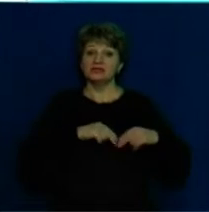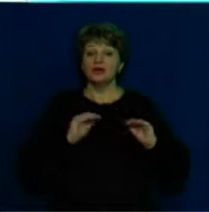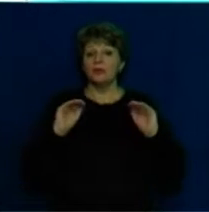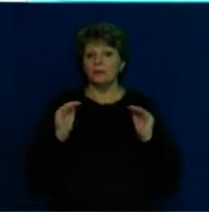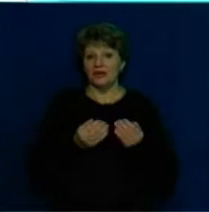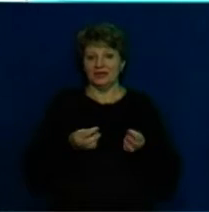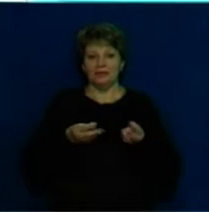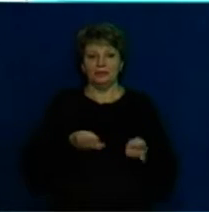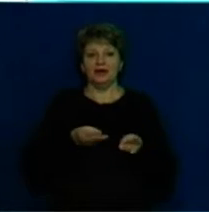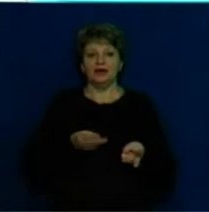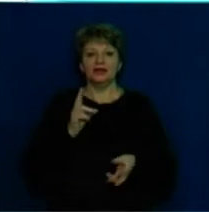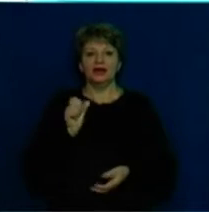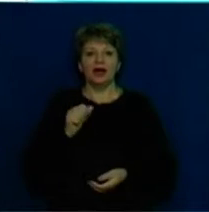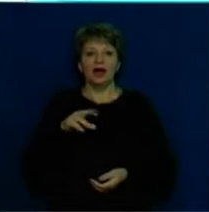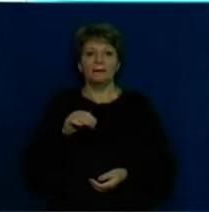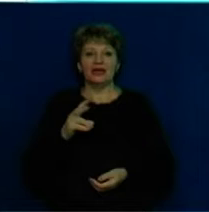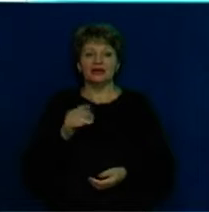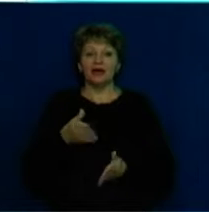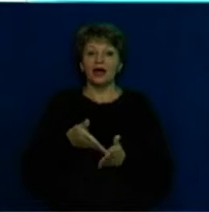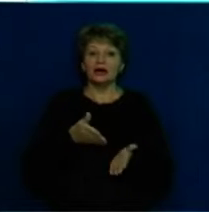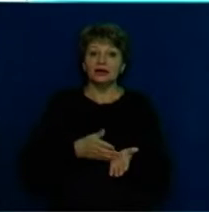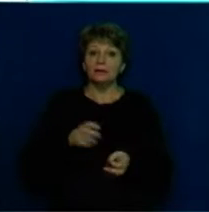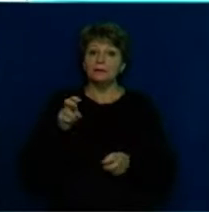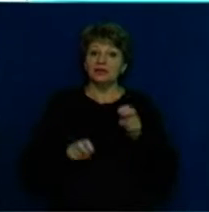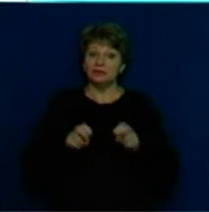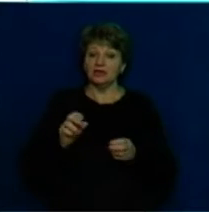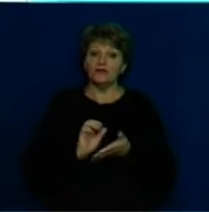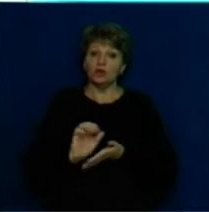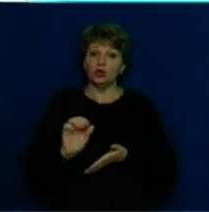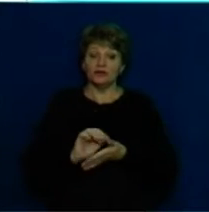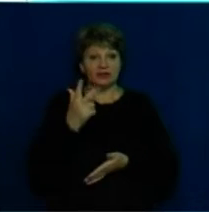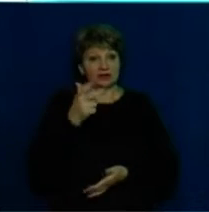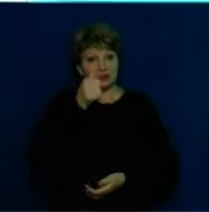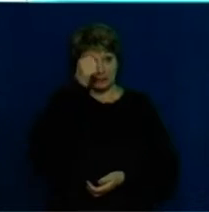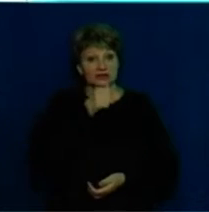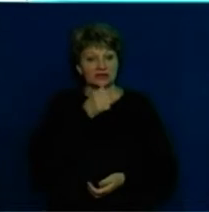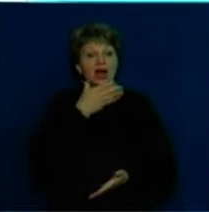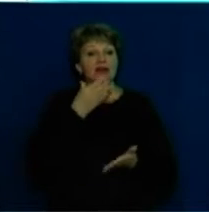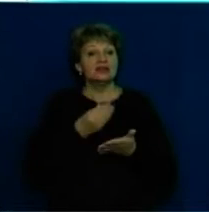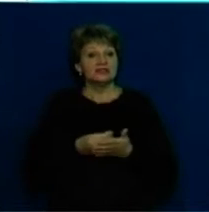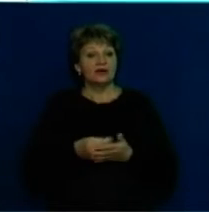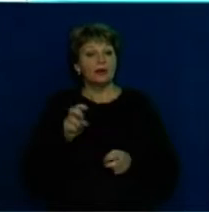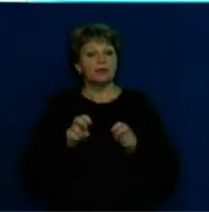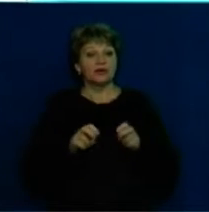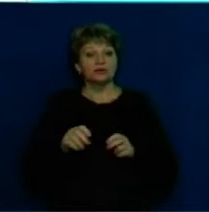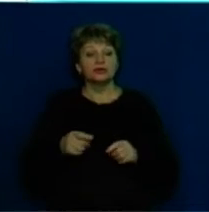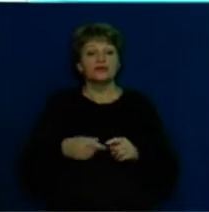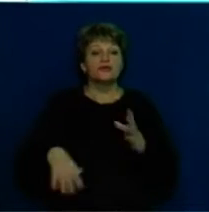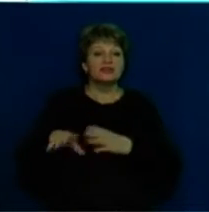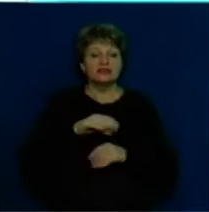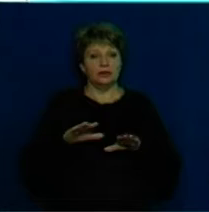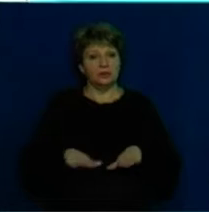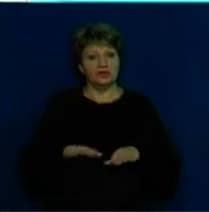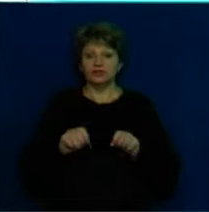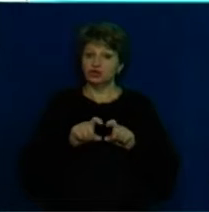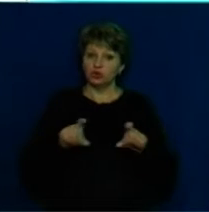-пекарні у Кам'янці. Хліб та інші вироби підприємство виготовляє три місяці. Своєю продукцією забезпечує усі місцеві школи, дитячі